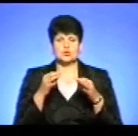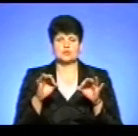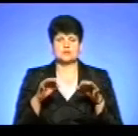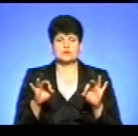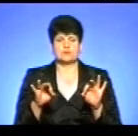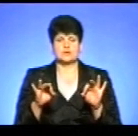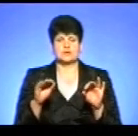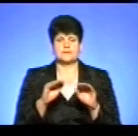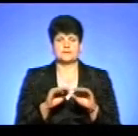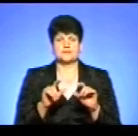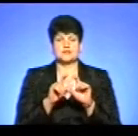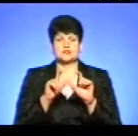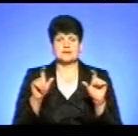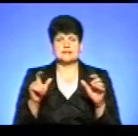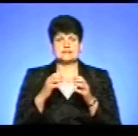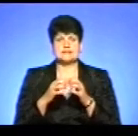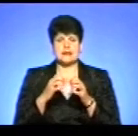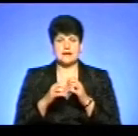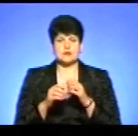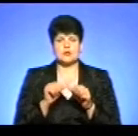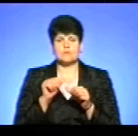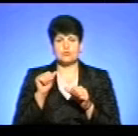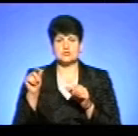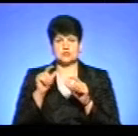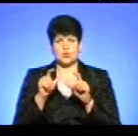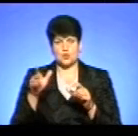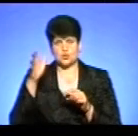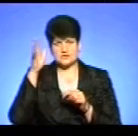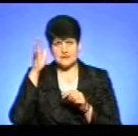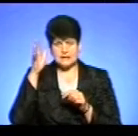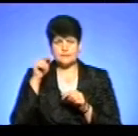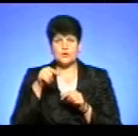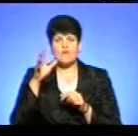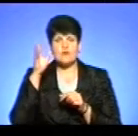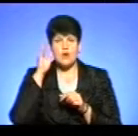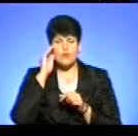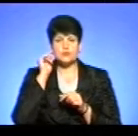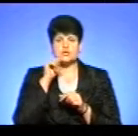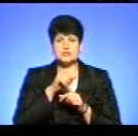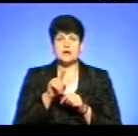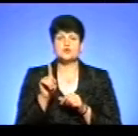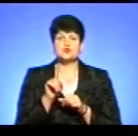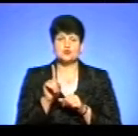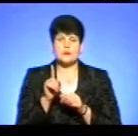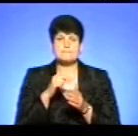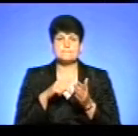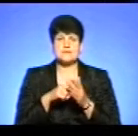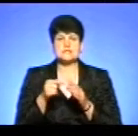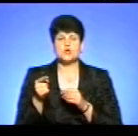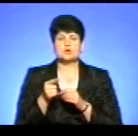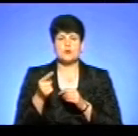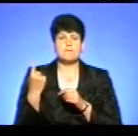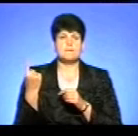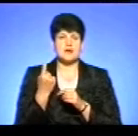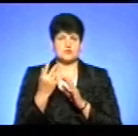дошкільної, середньої та позашкільної освіти. То, враховуючи те, що місто Тернопіль в